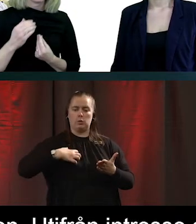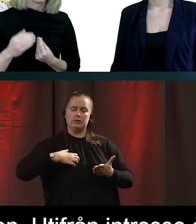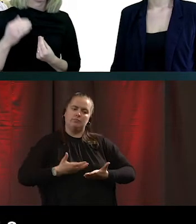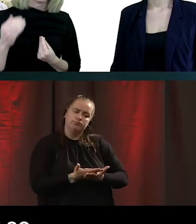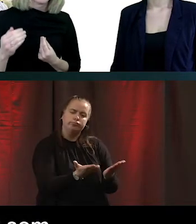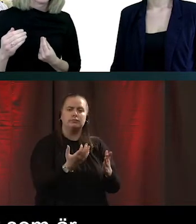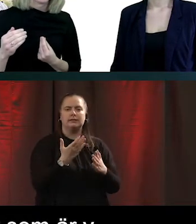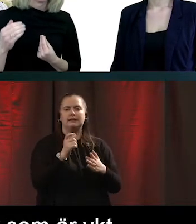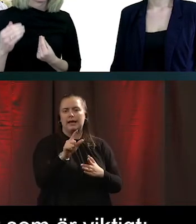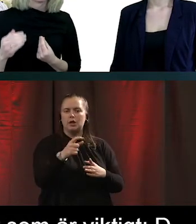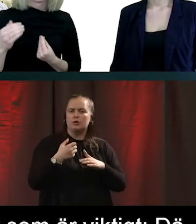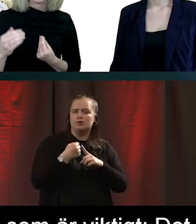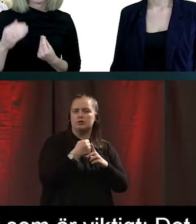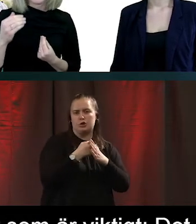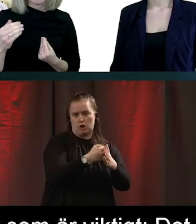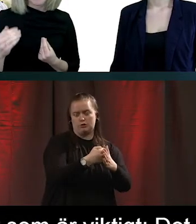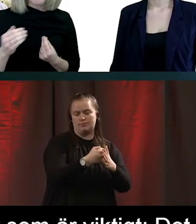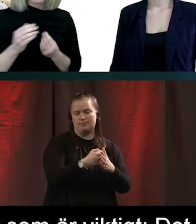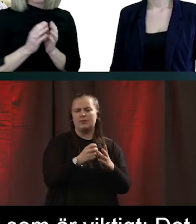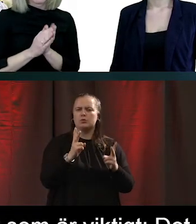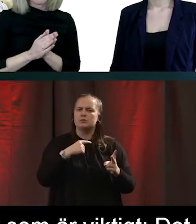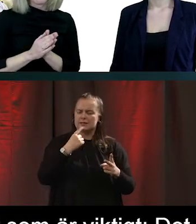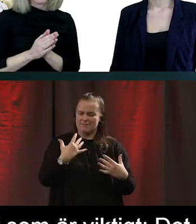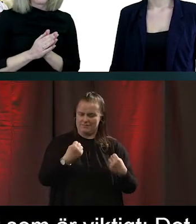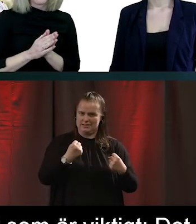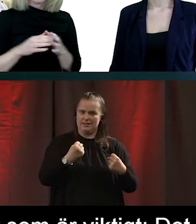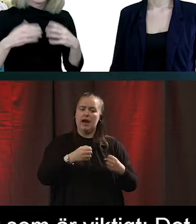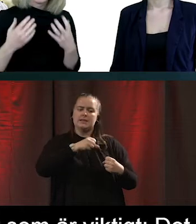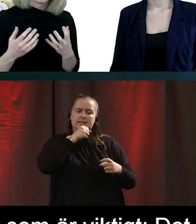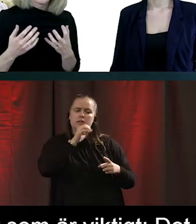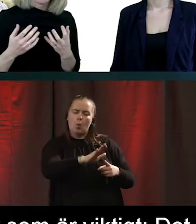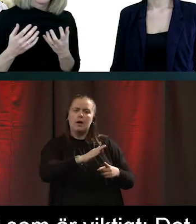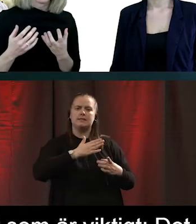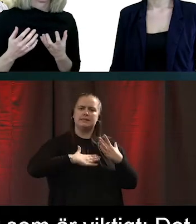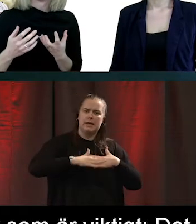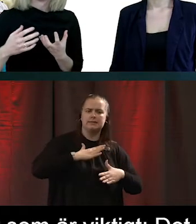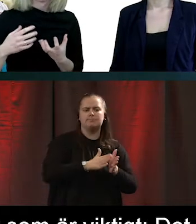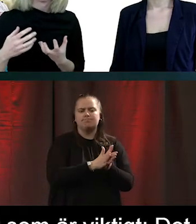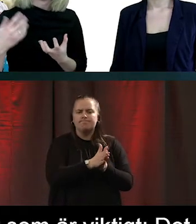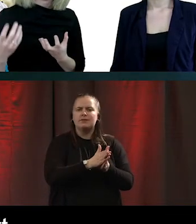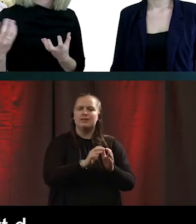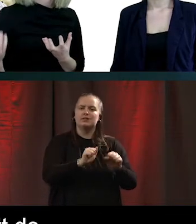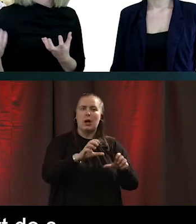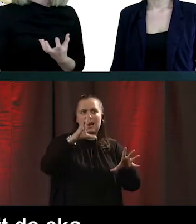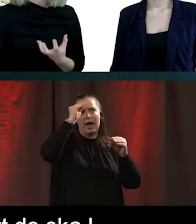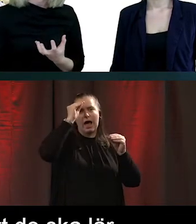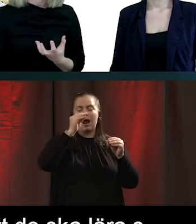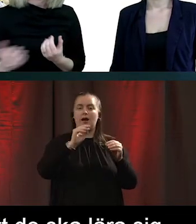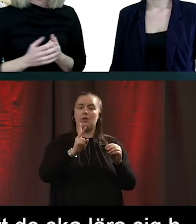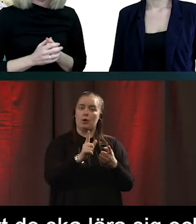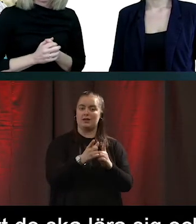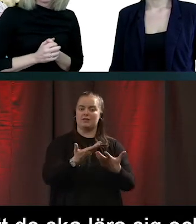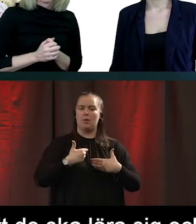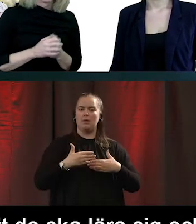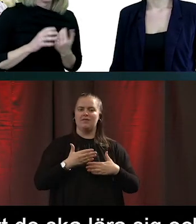utifrån deras intresse som vi är där och hjälper. För att de också ska lära sig det. Men också kanske få ett fortsatt intresse att lära sig ännu mer.